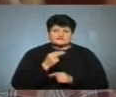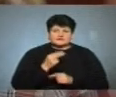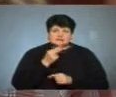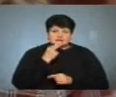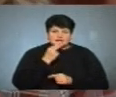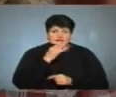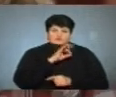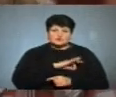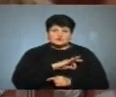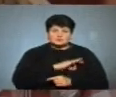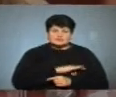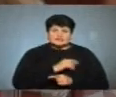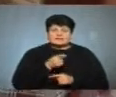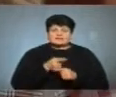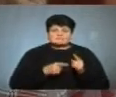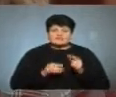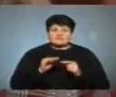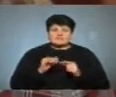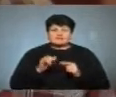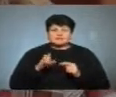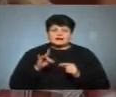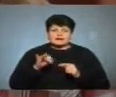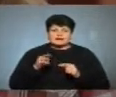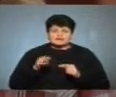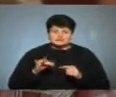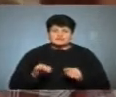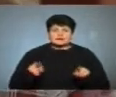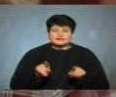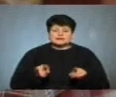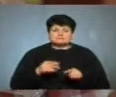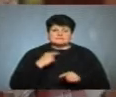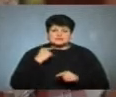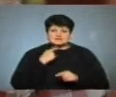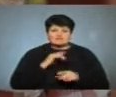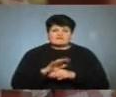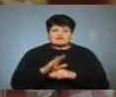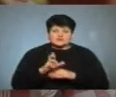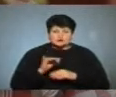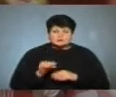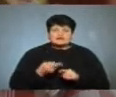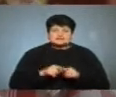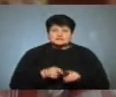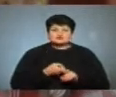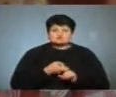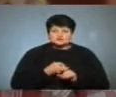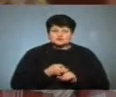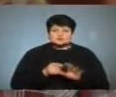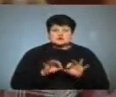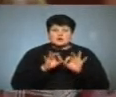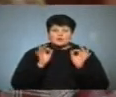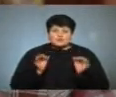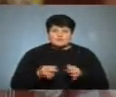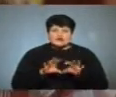використовувати напівфабрикати і також м'ясні вироби, це саме стосується ковбас,